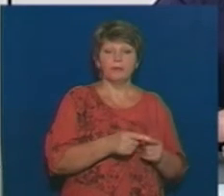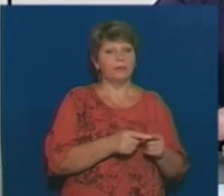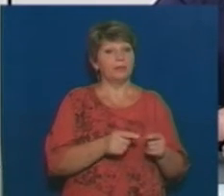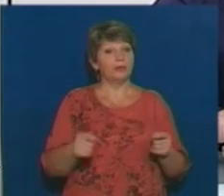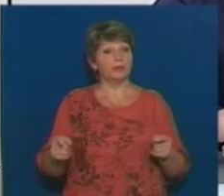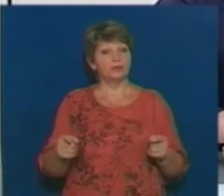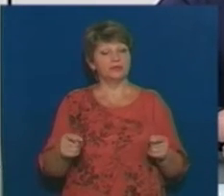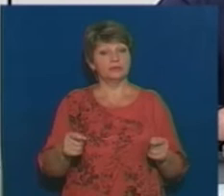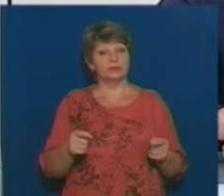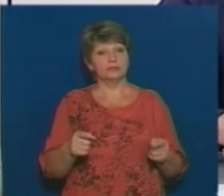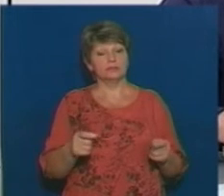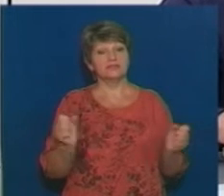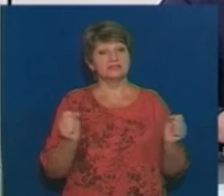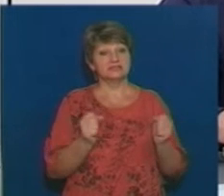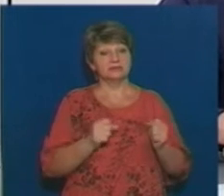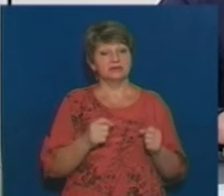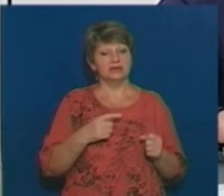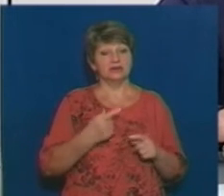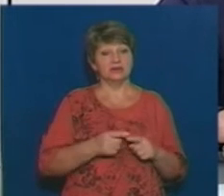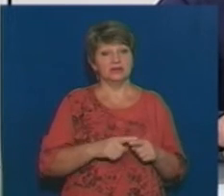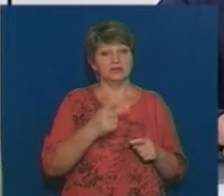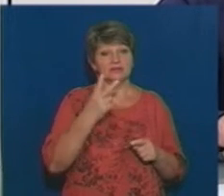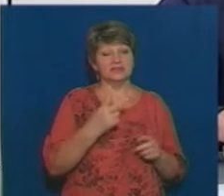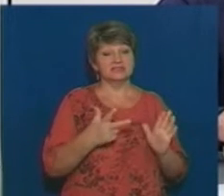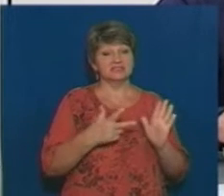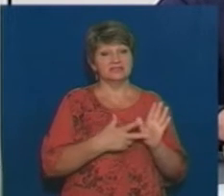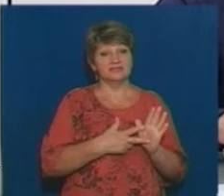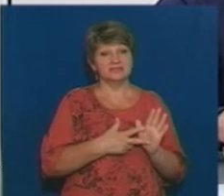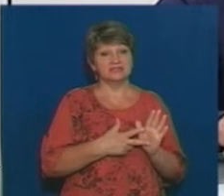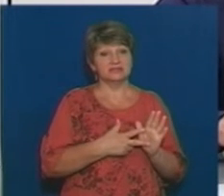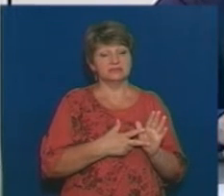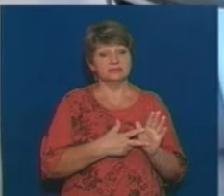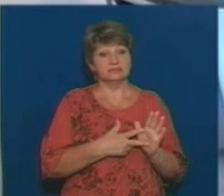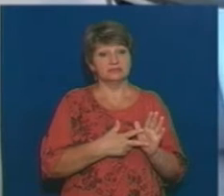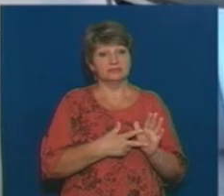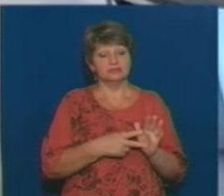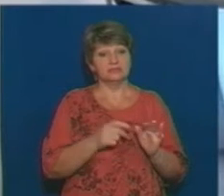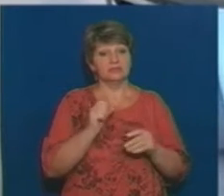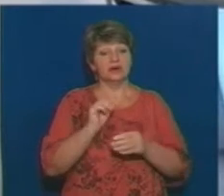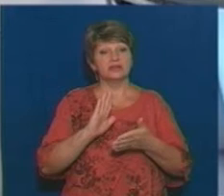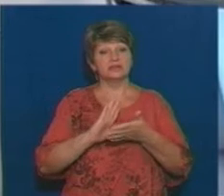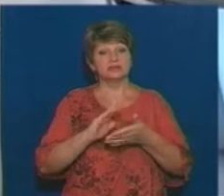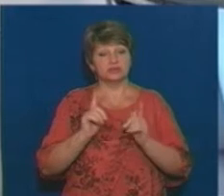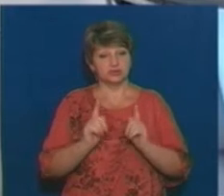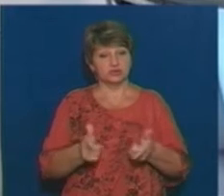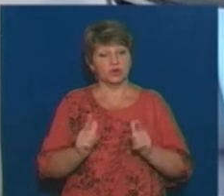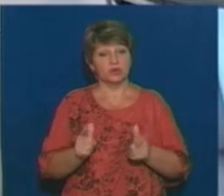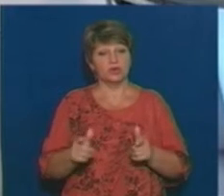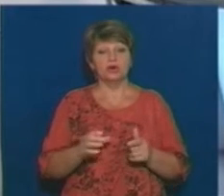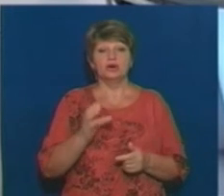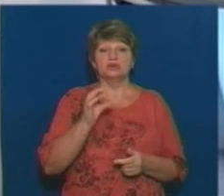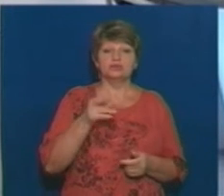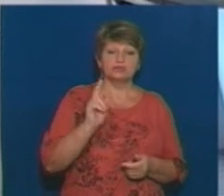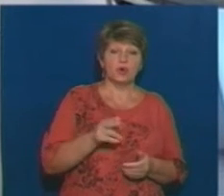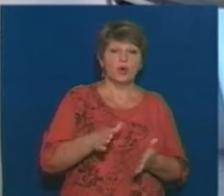протягом лютого цього року було 28 год, здається, на загальну суму 6 мільйонів гривень. І там були закуплені соки, масло,